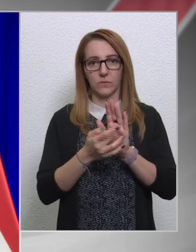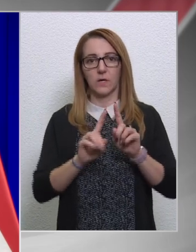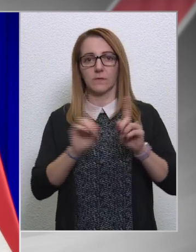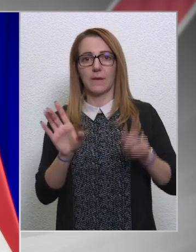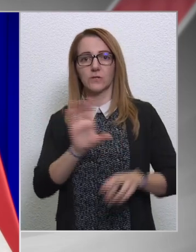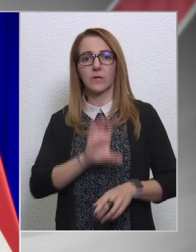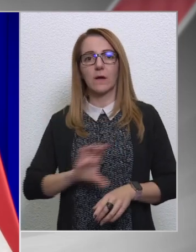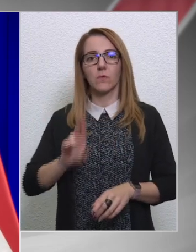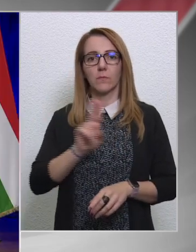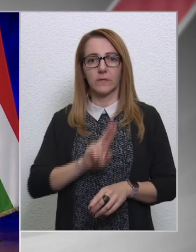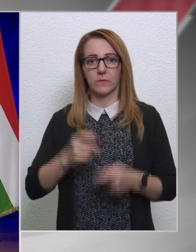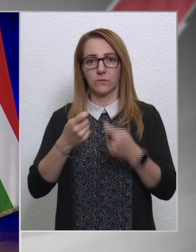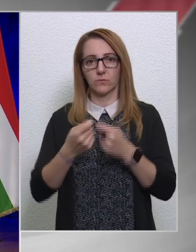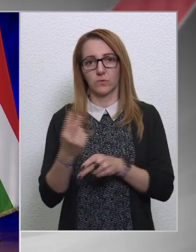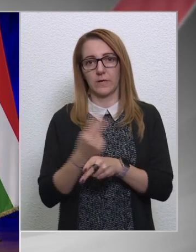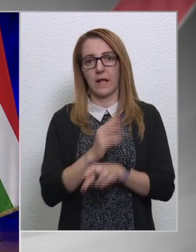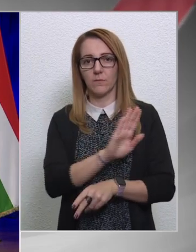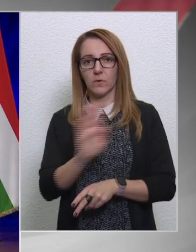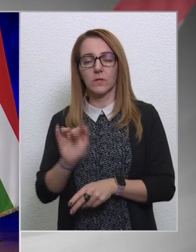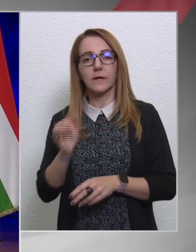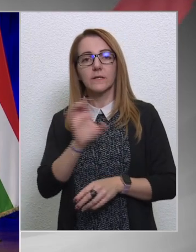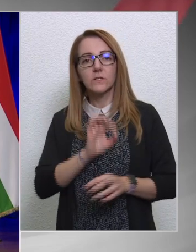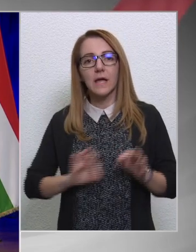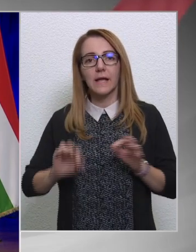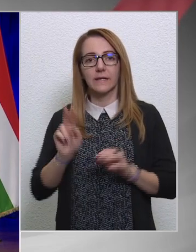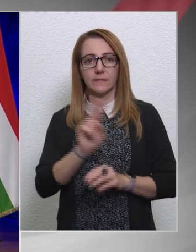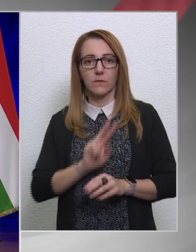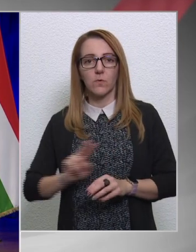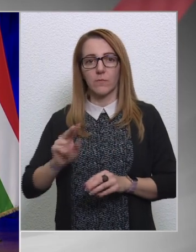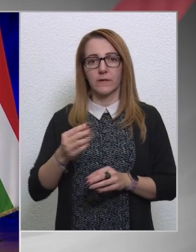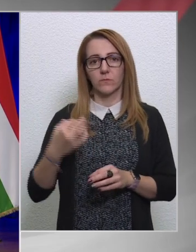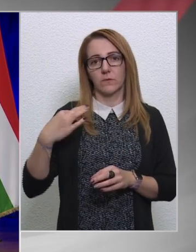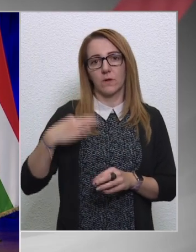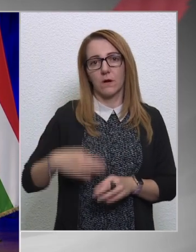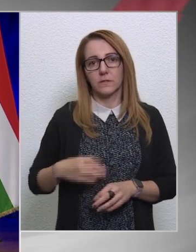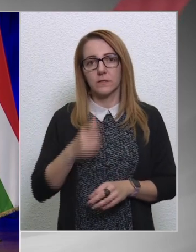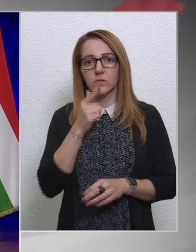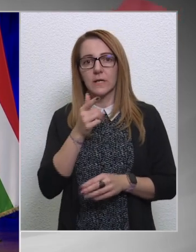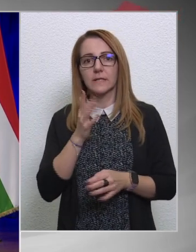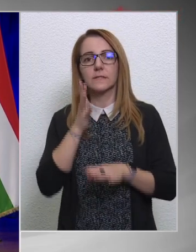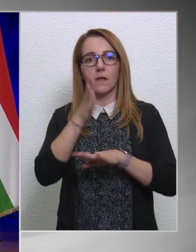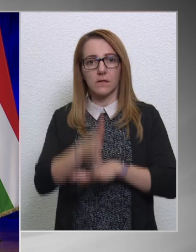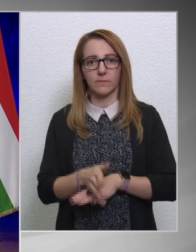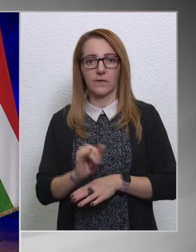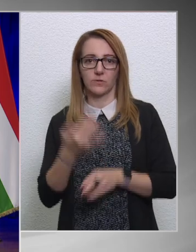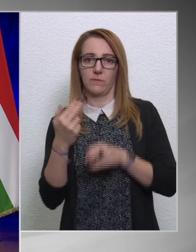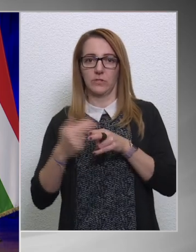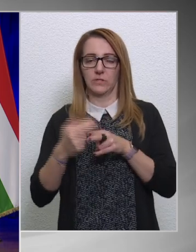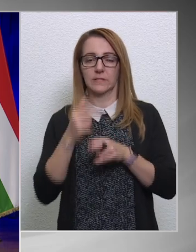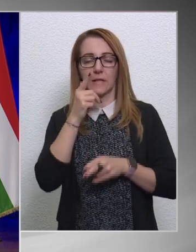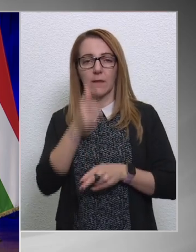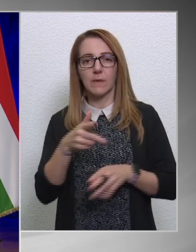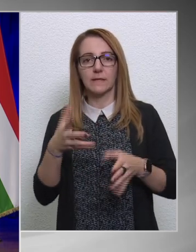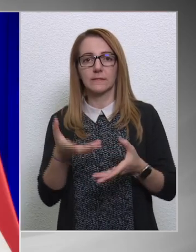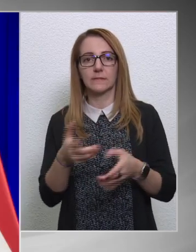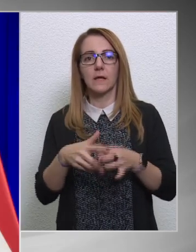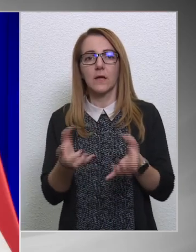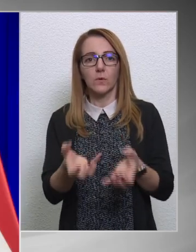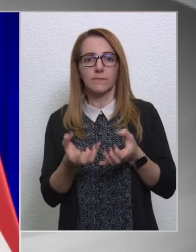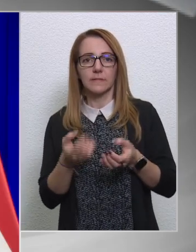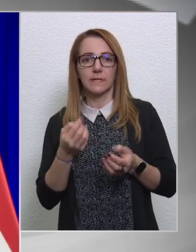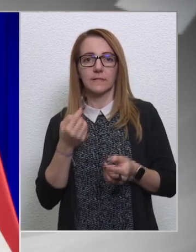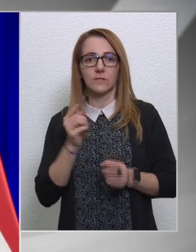más Európai Uniós tagállamoknak, és az egész Európai Uniónak a hasznára fog válni, hiszen transzparensebb és tisztább lesz a közbeszerzési